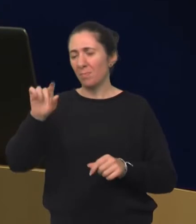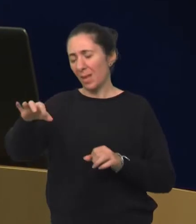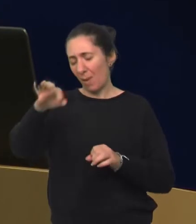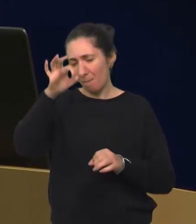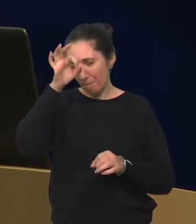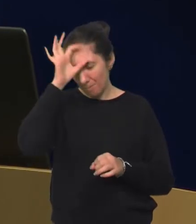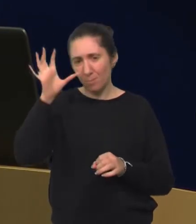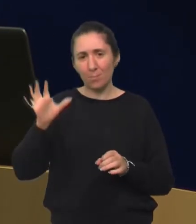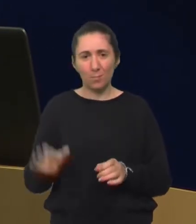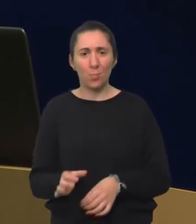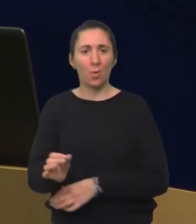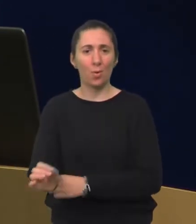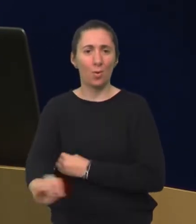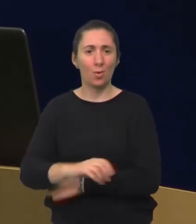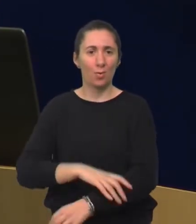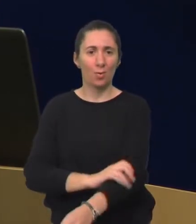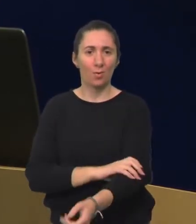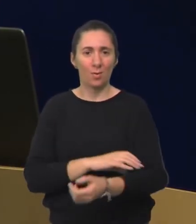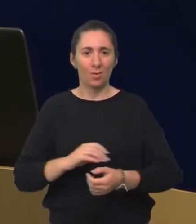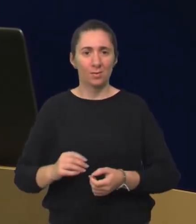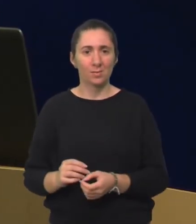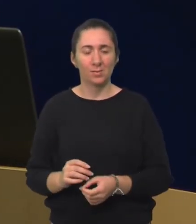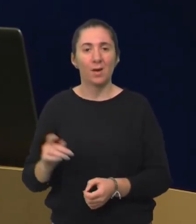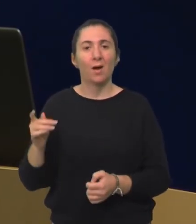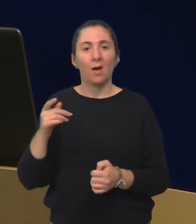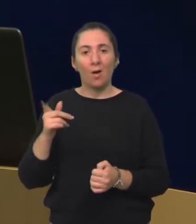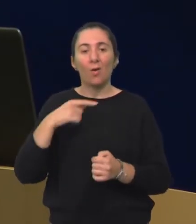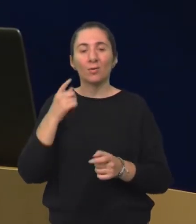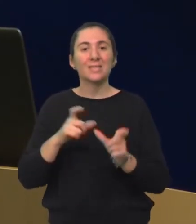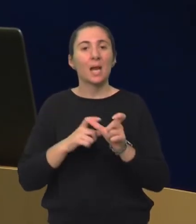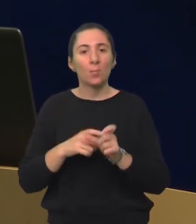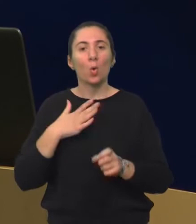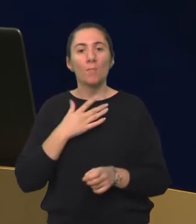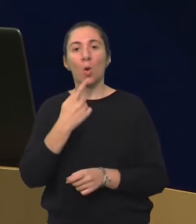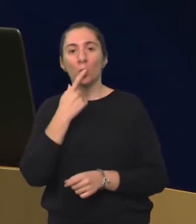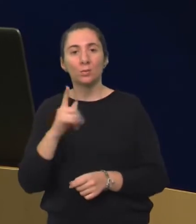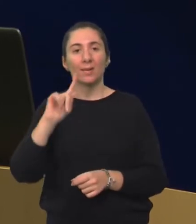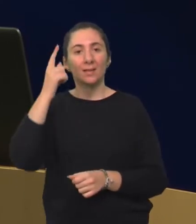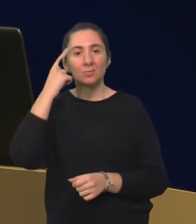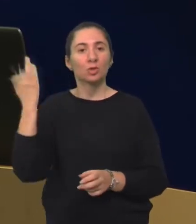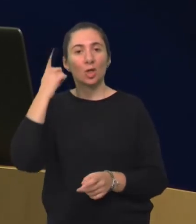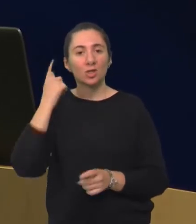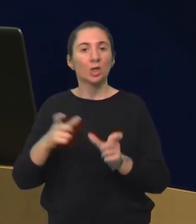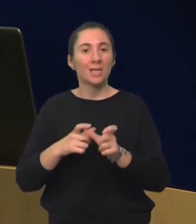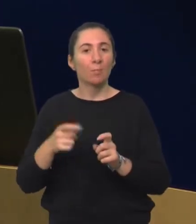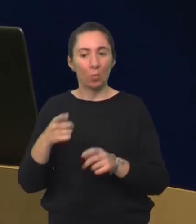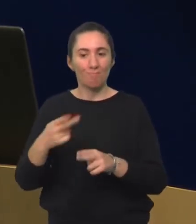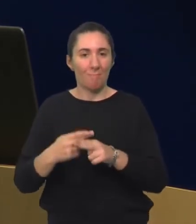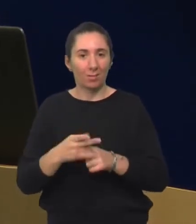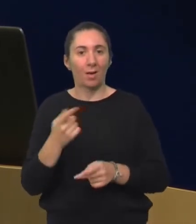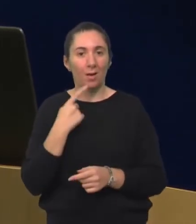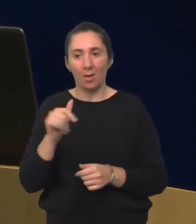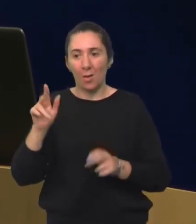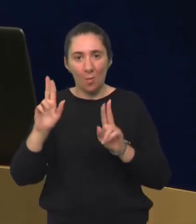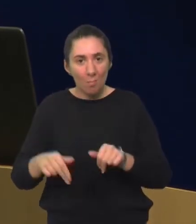ali je imao x streptokoknih angina i mama je streptokok u ustima imala non-stop i on je znao za streptokok, ali nije znao šta streptokok je. Dakle,